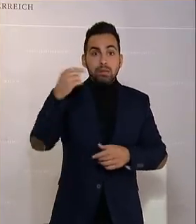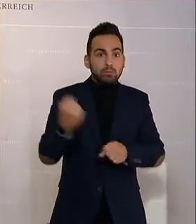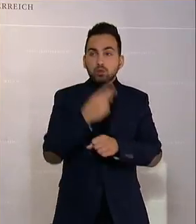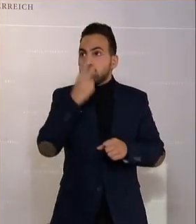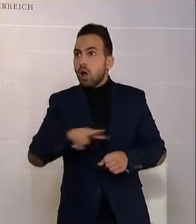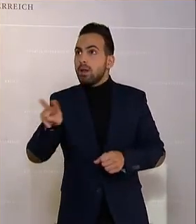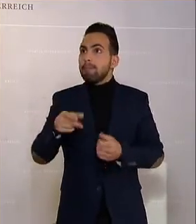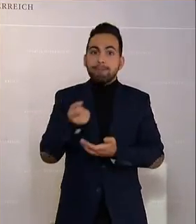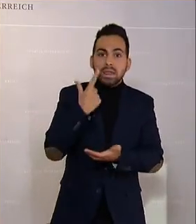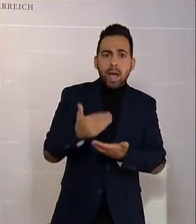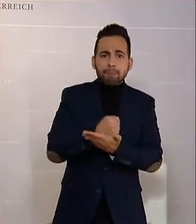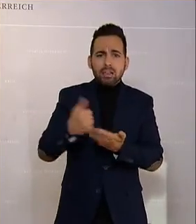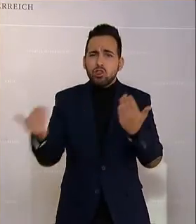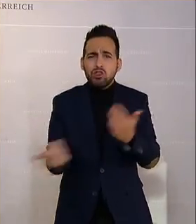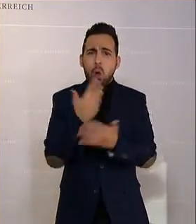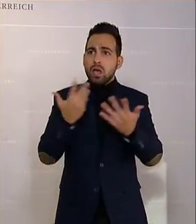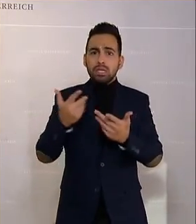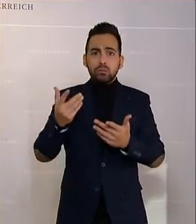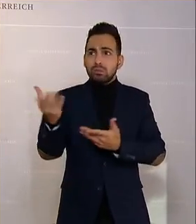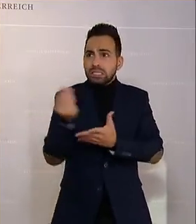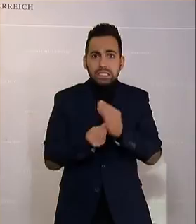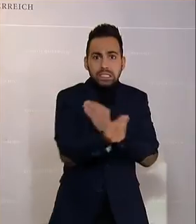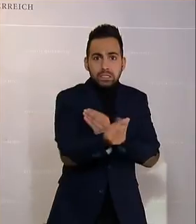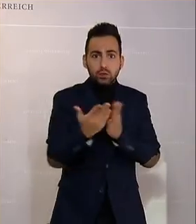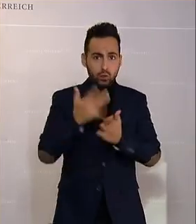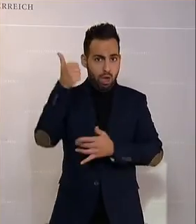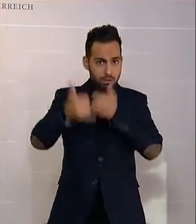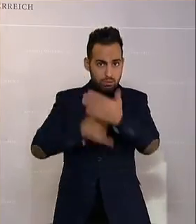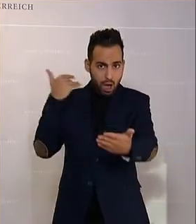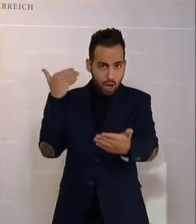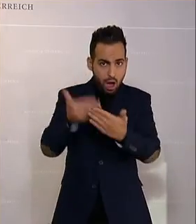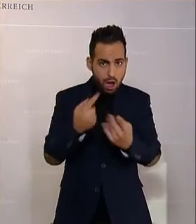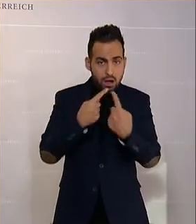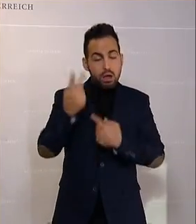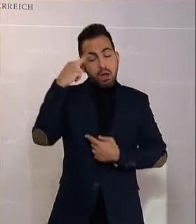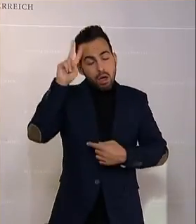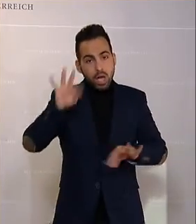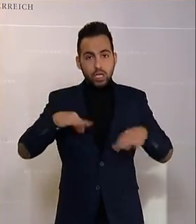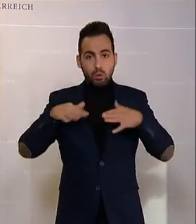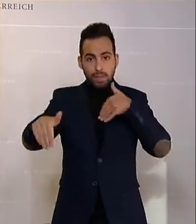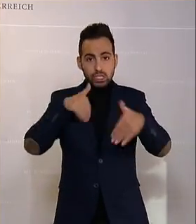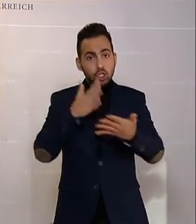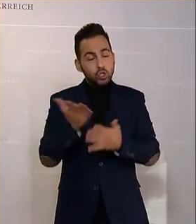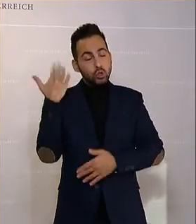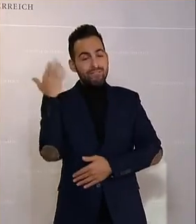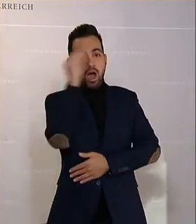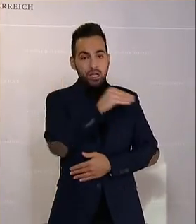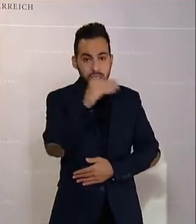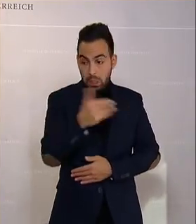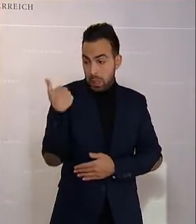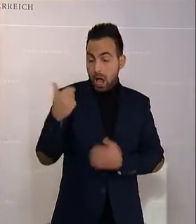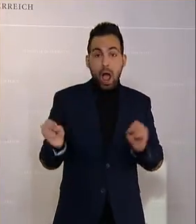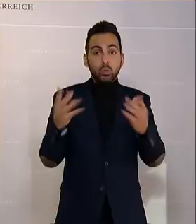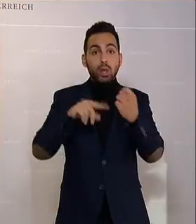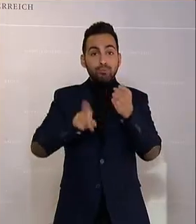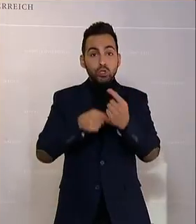bringen. Und da, Herr Bundesminister, darüber reden wir auch schon seit über einem Jahr. Ich habe es Ihnen vor einem Jahr gesagt, ich habe es Ihnen in der aktuellen Budgetdebatte gesagt, Sie